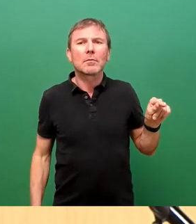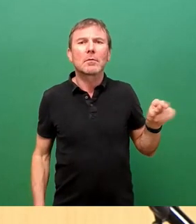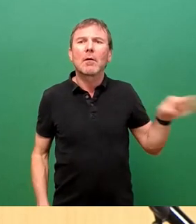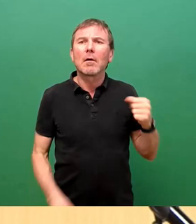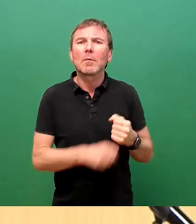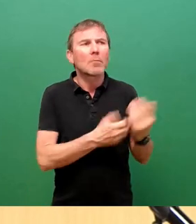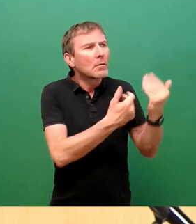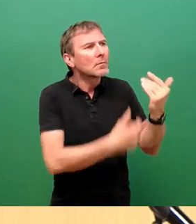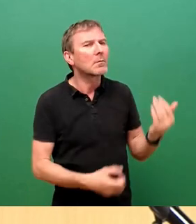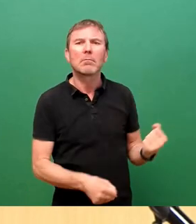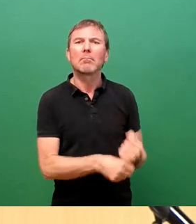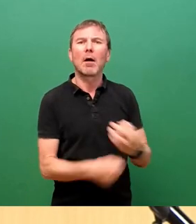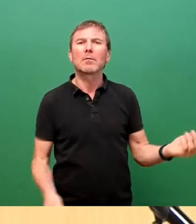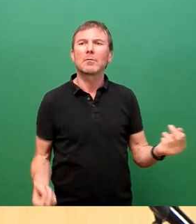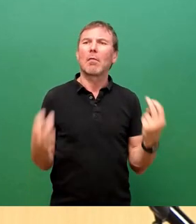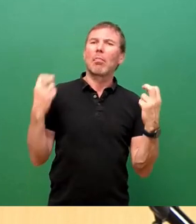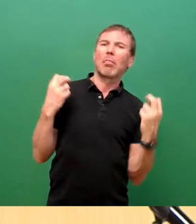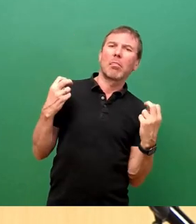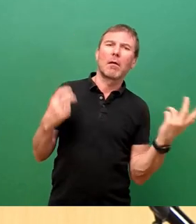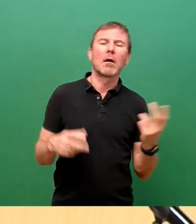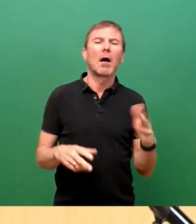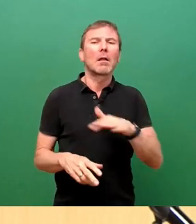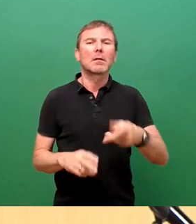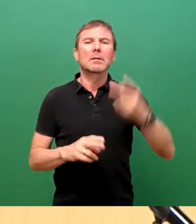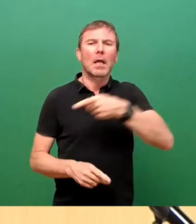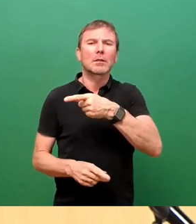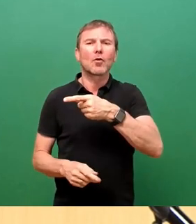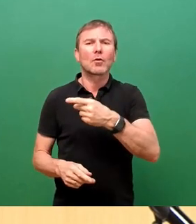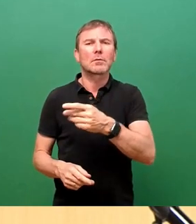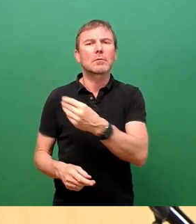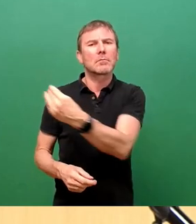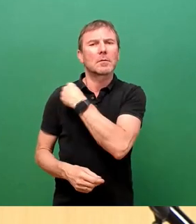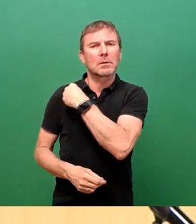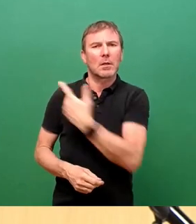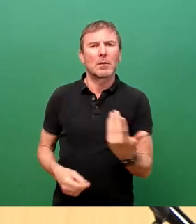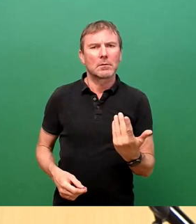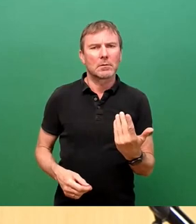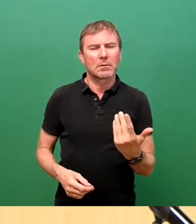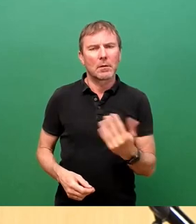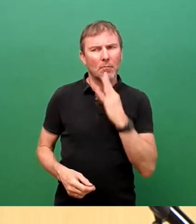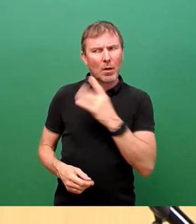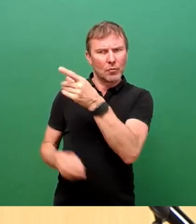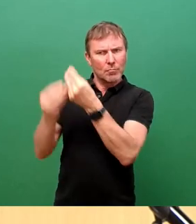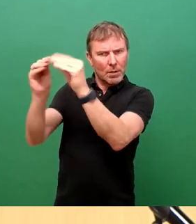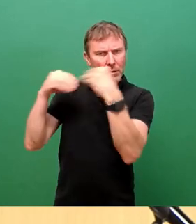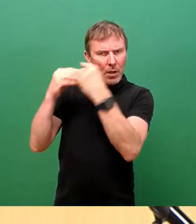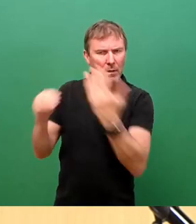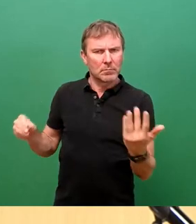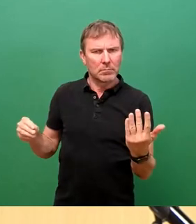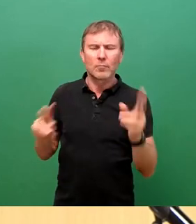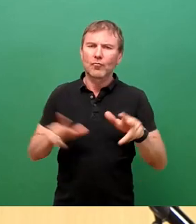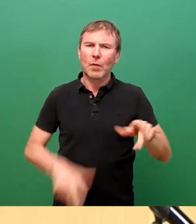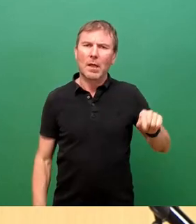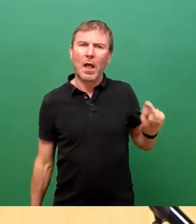erwartet. Die Landesdirektion hat geltend gemacht über ihren stellvertretenden Sprecher, dass die Stadtverwaltung